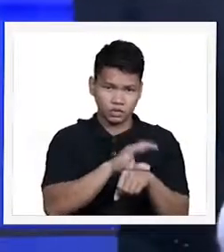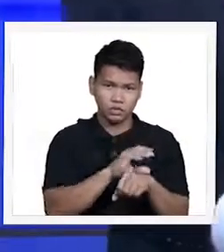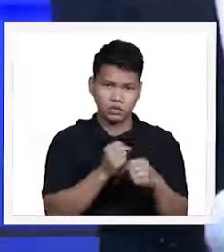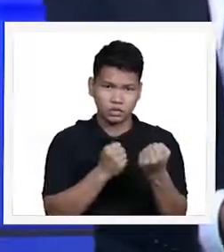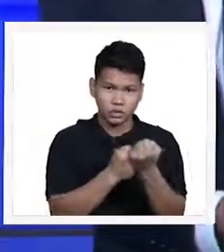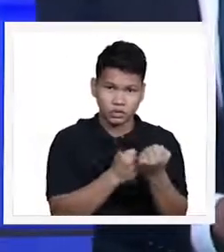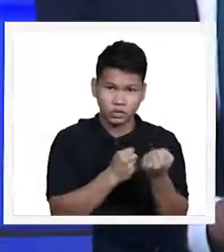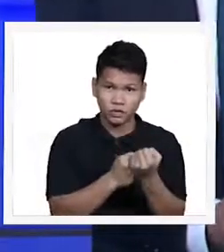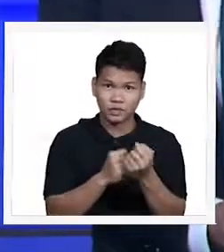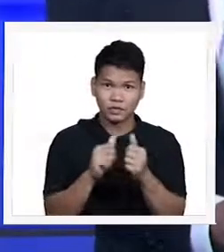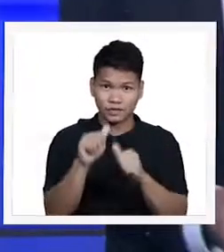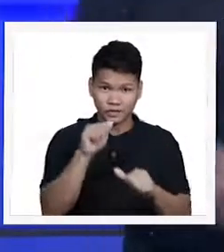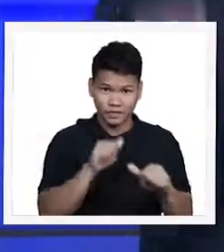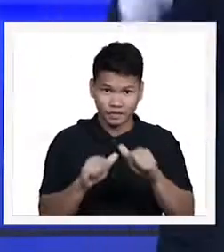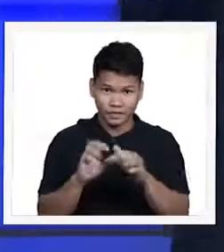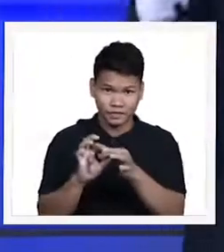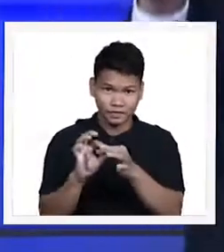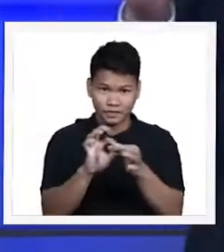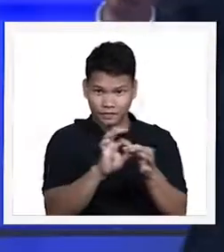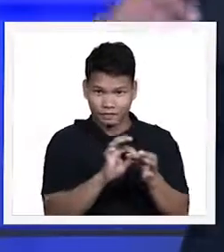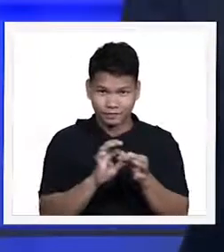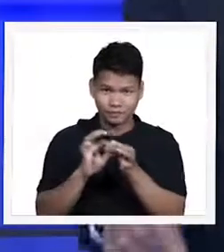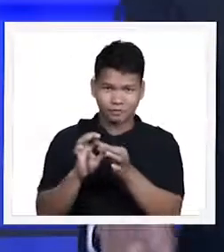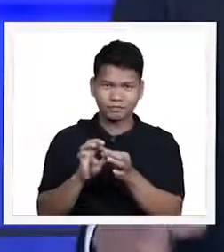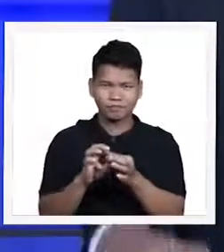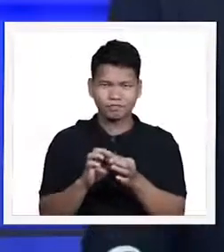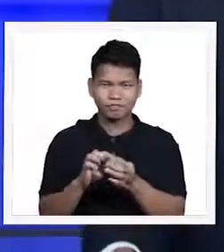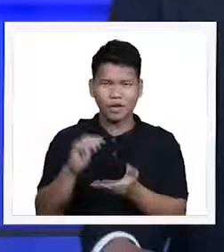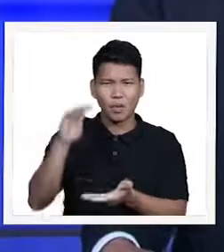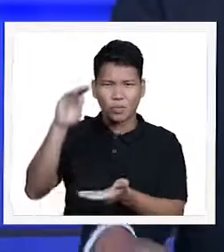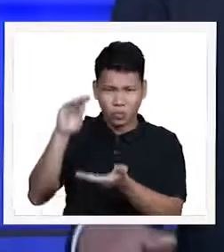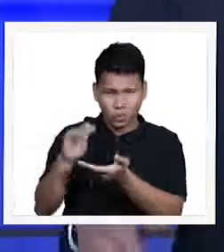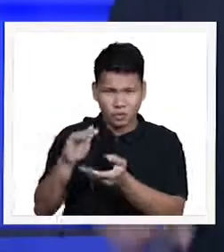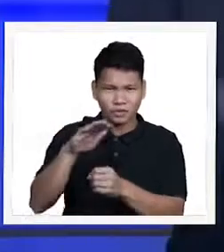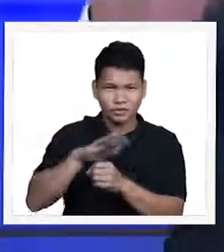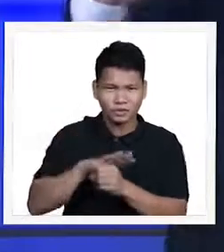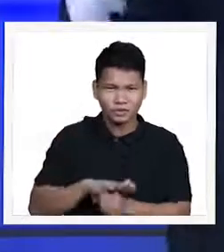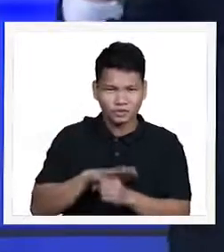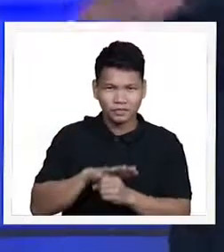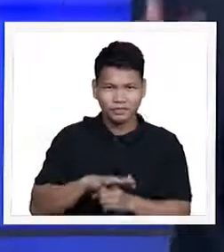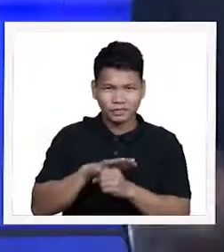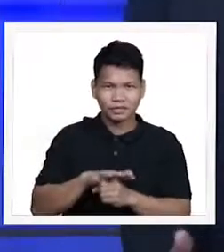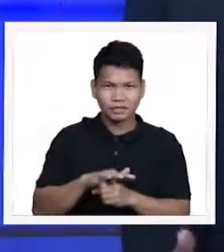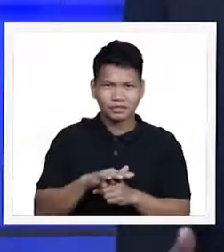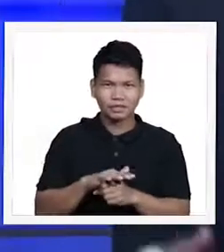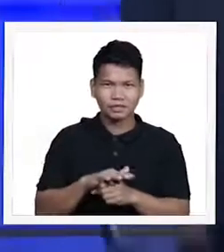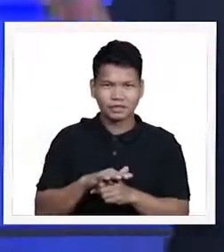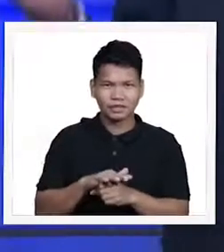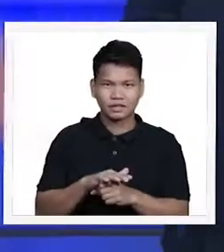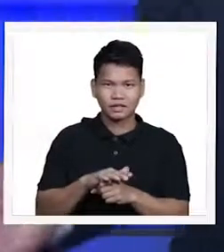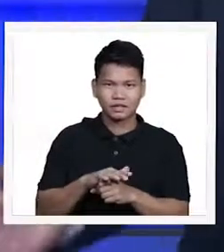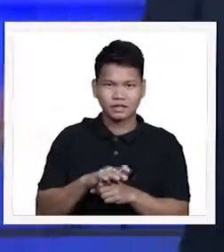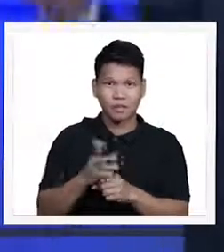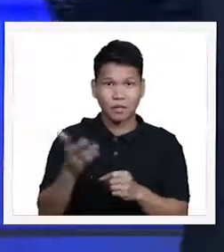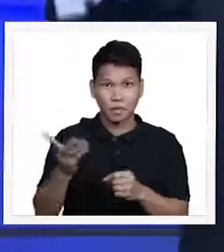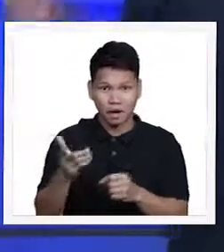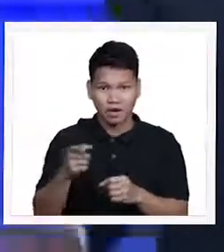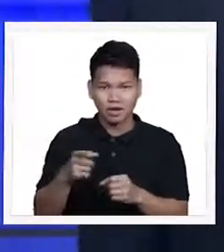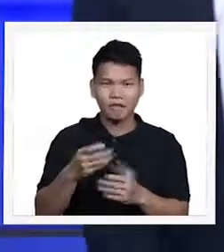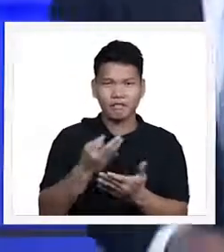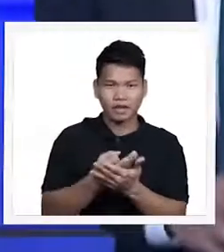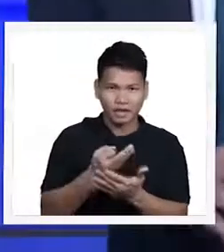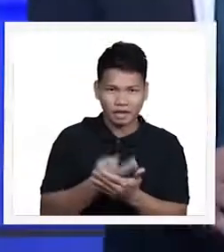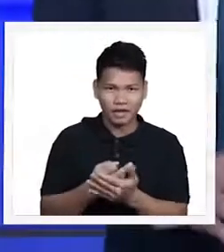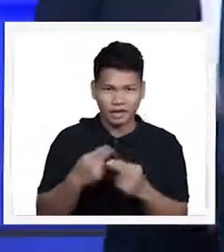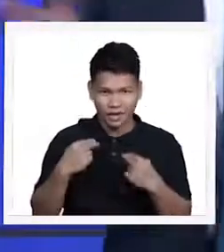are markedly less stressed over finances, health, and